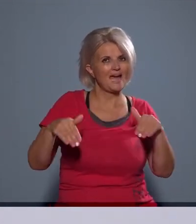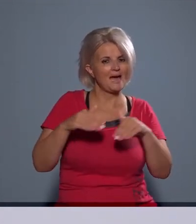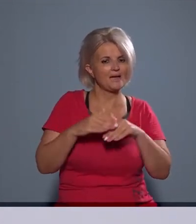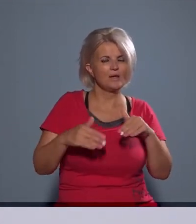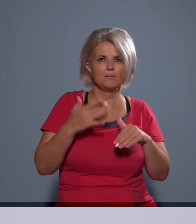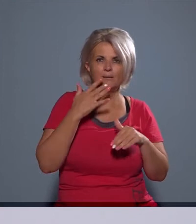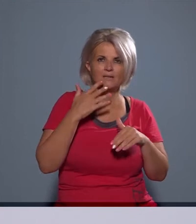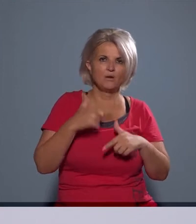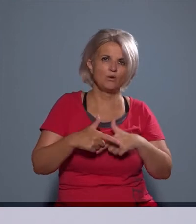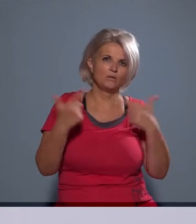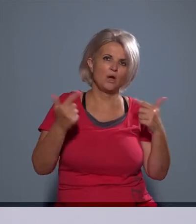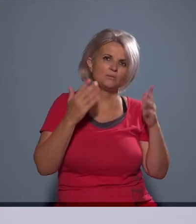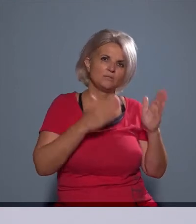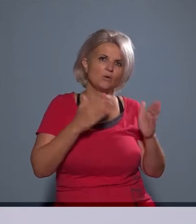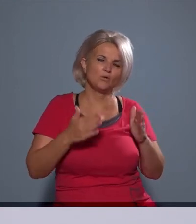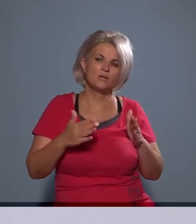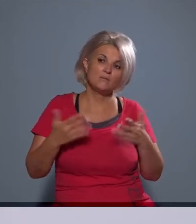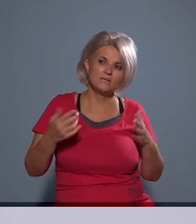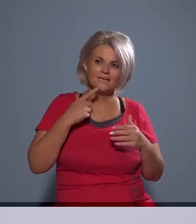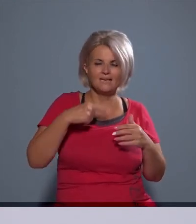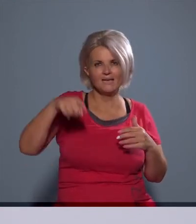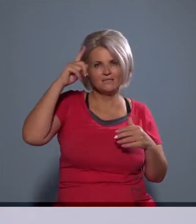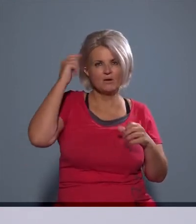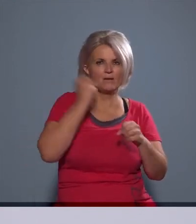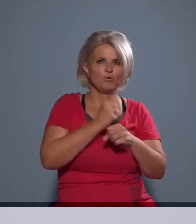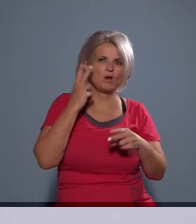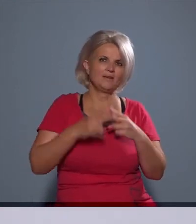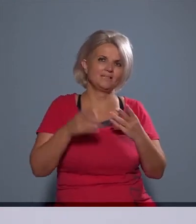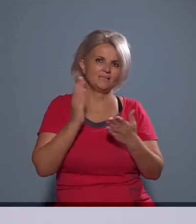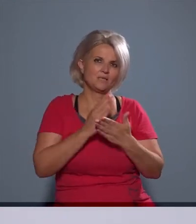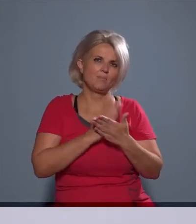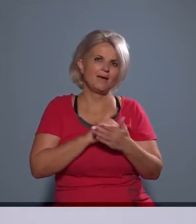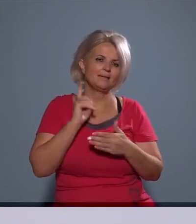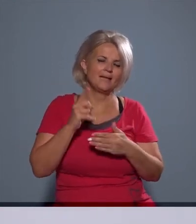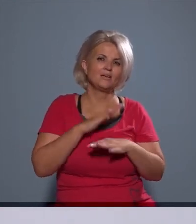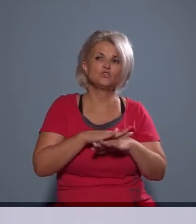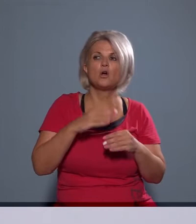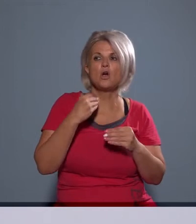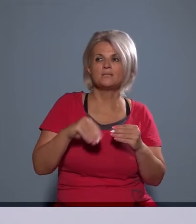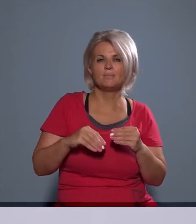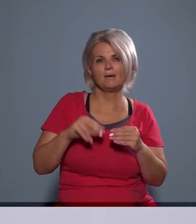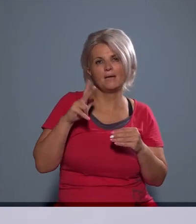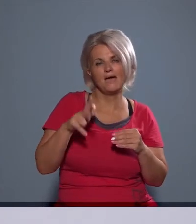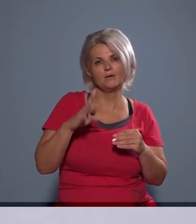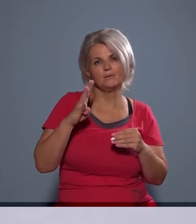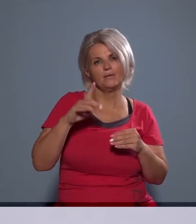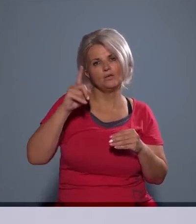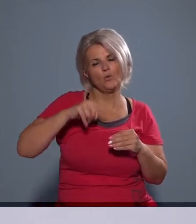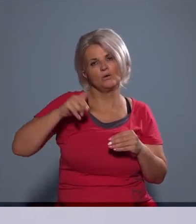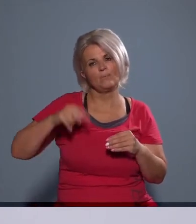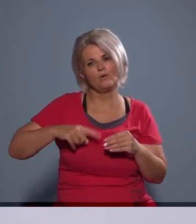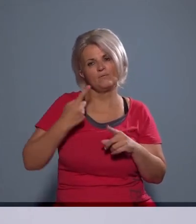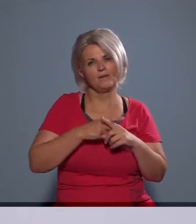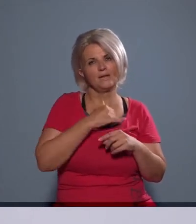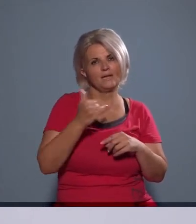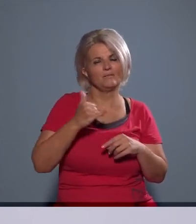napszakon belüli, vagy a nappali, vagy az éjszakai munkavégzése vonatkozó szabályok, de önmagában csak azért, mert három-négy hónapon, egy fél éven keresztül engem